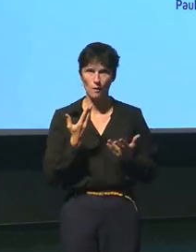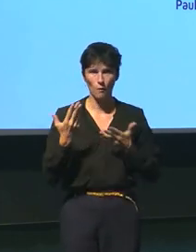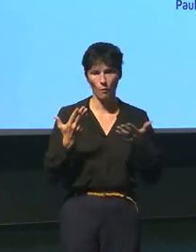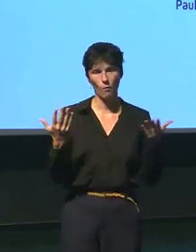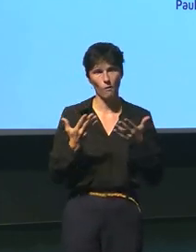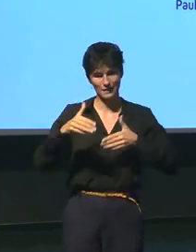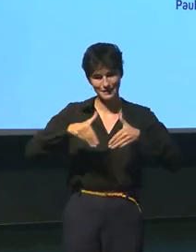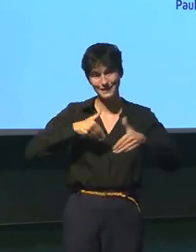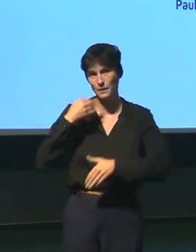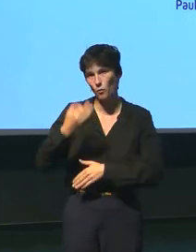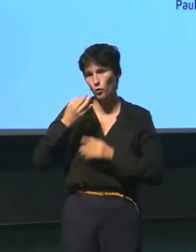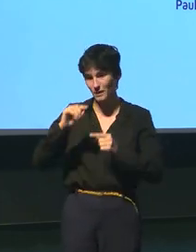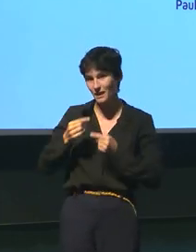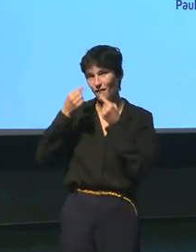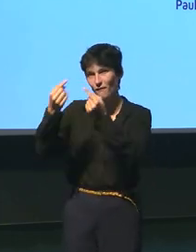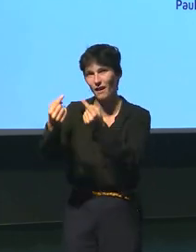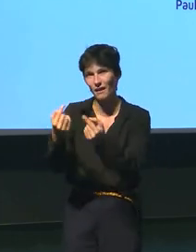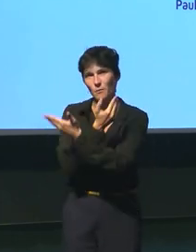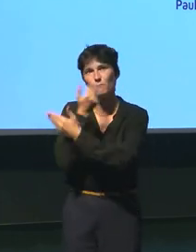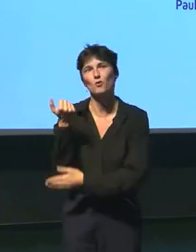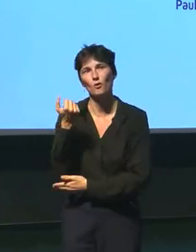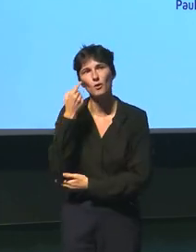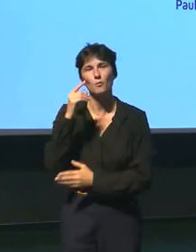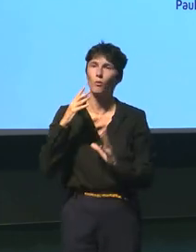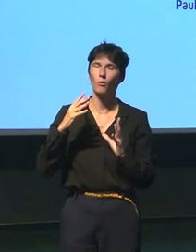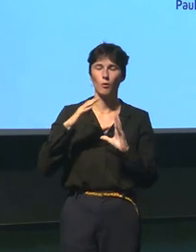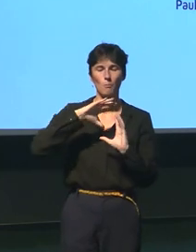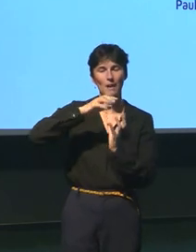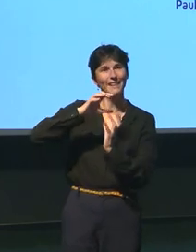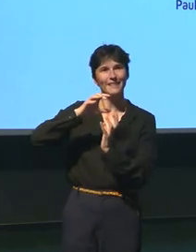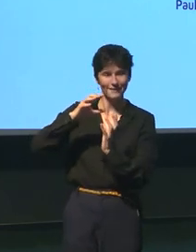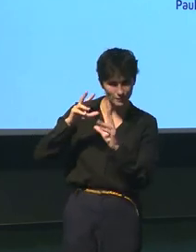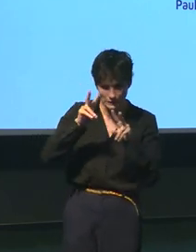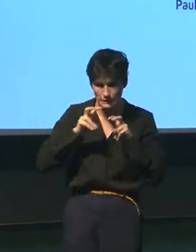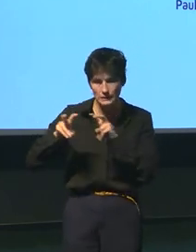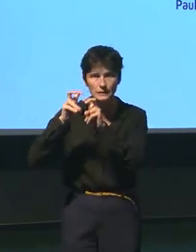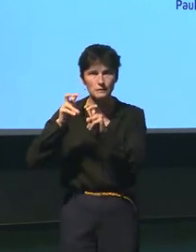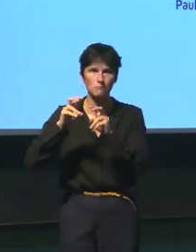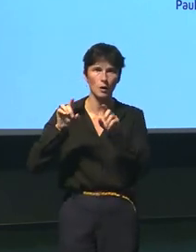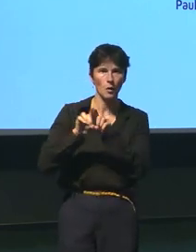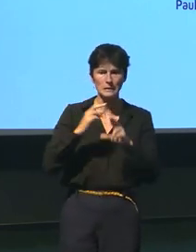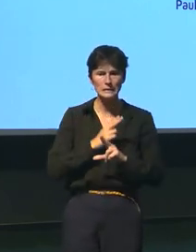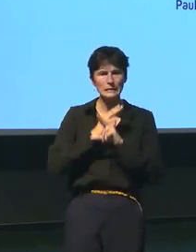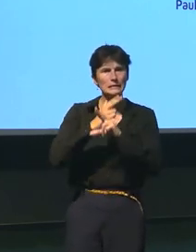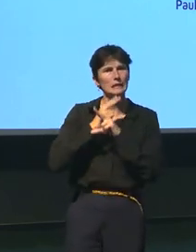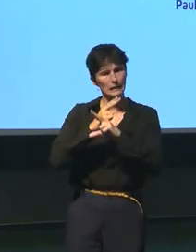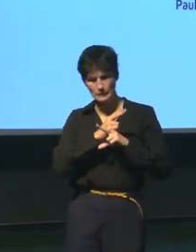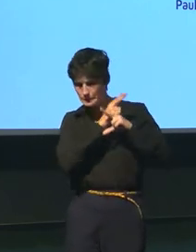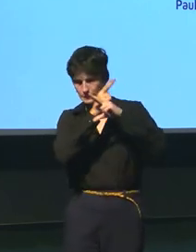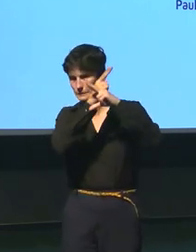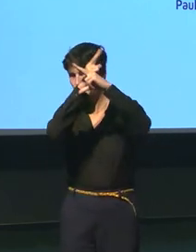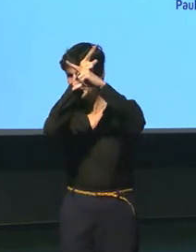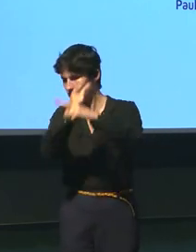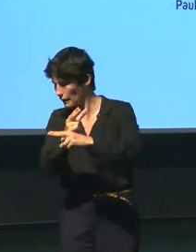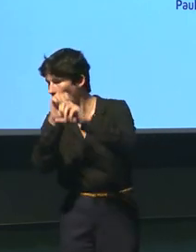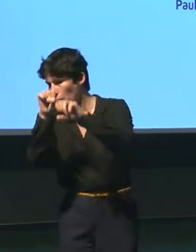automatiques pour l'exploration des cadets des satellites etc ça c'est effectivement ce